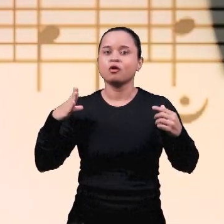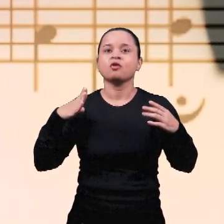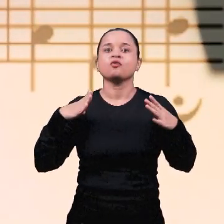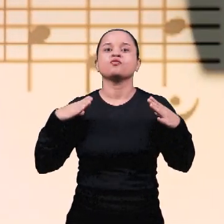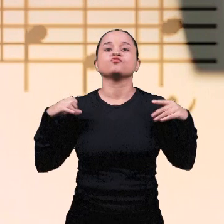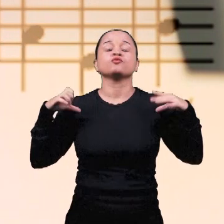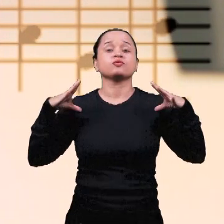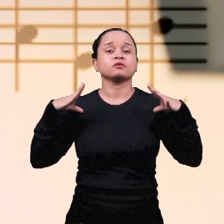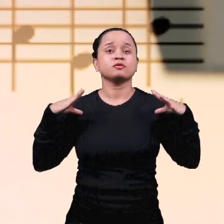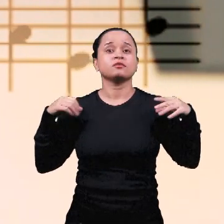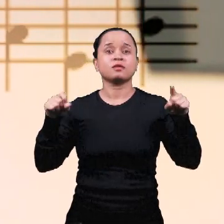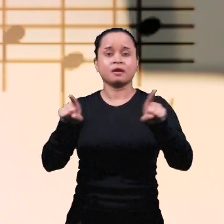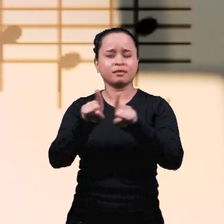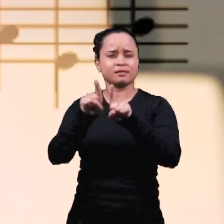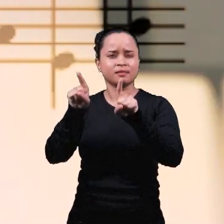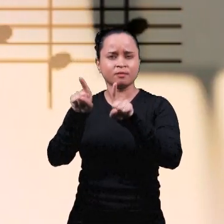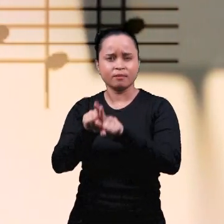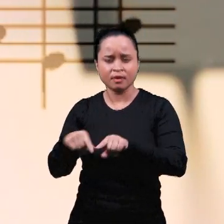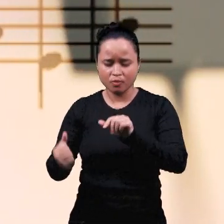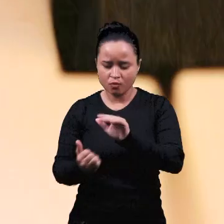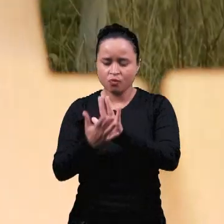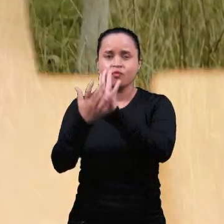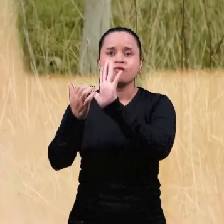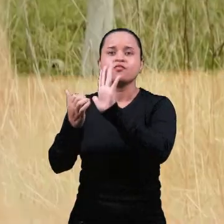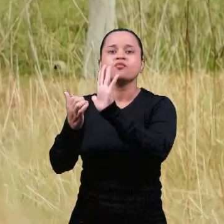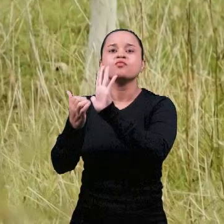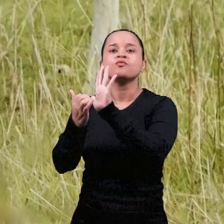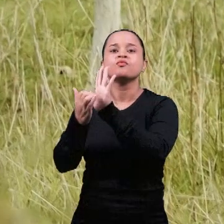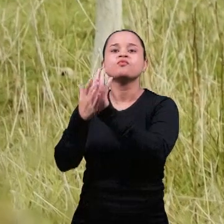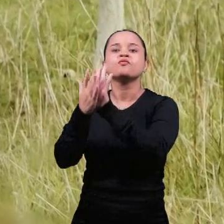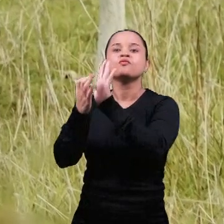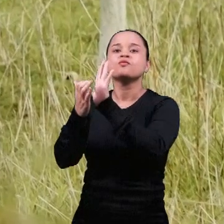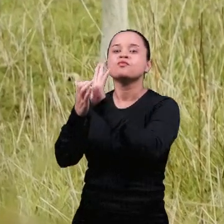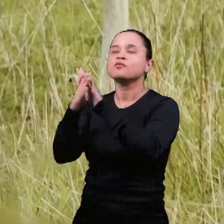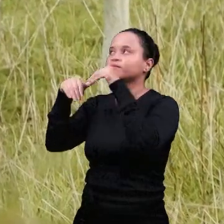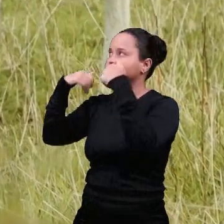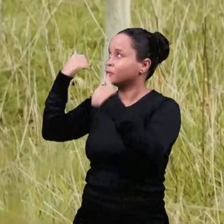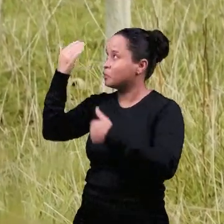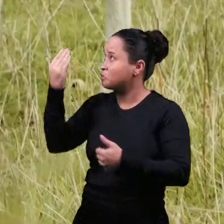Вы, ангелы и люди, воздайте славу.